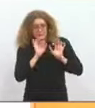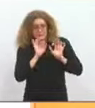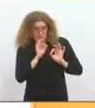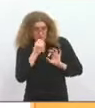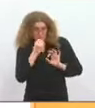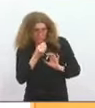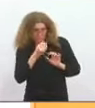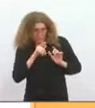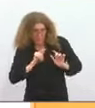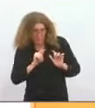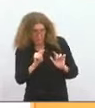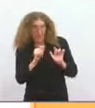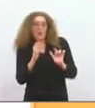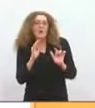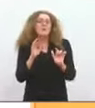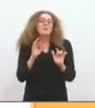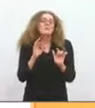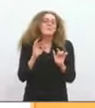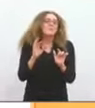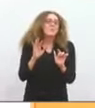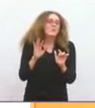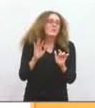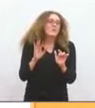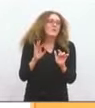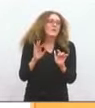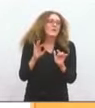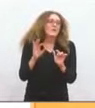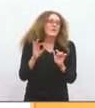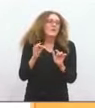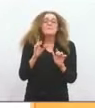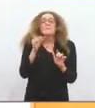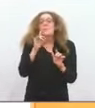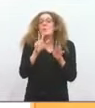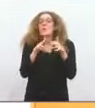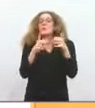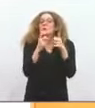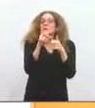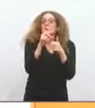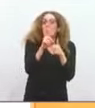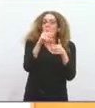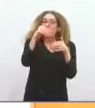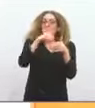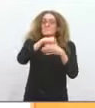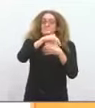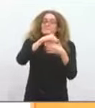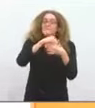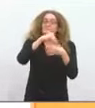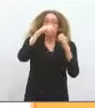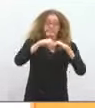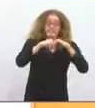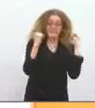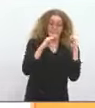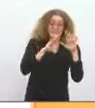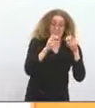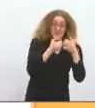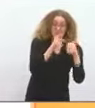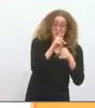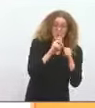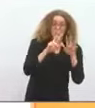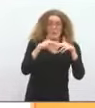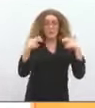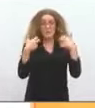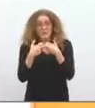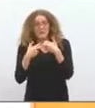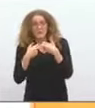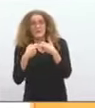même si la hausse de... Parce que dans le prix de l'eau, il a le prix de l'eau et le prix de l'assainissement qui sont cumulés, même si depuis l'assainissement a augmenté. Donc,